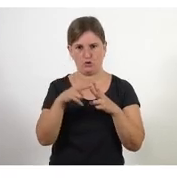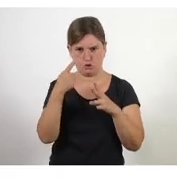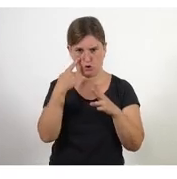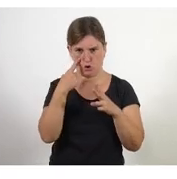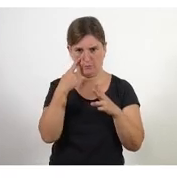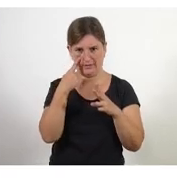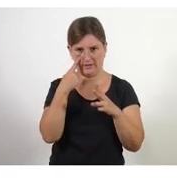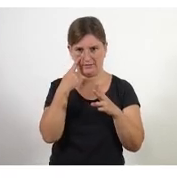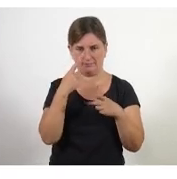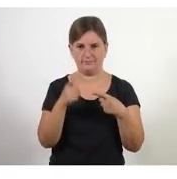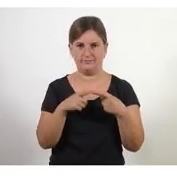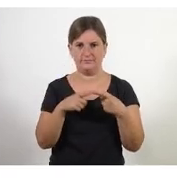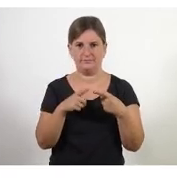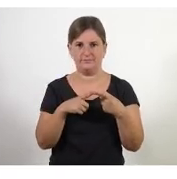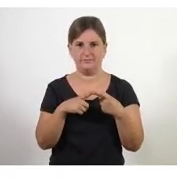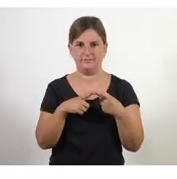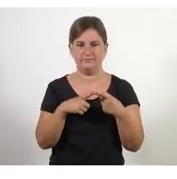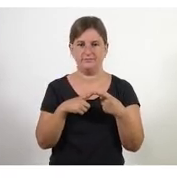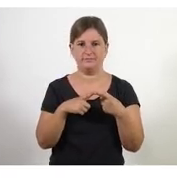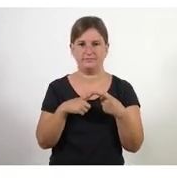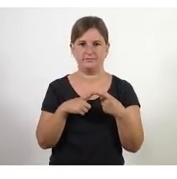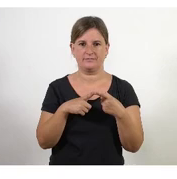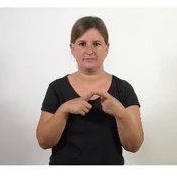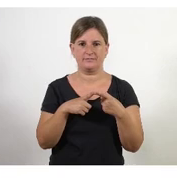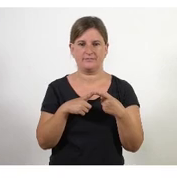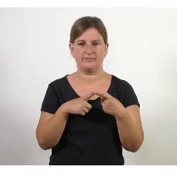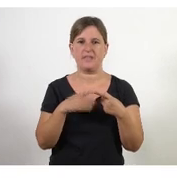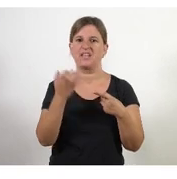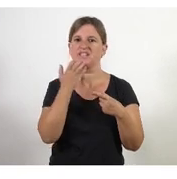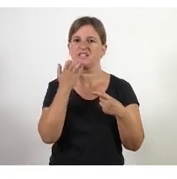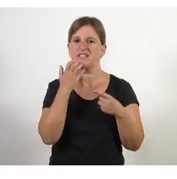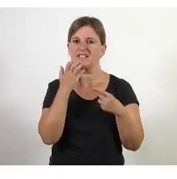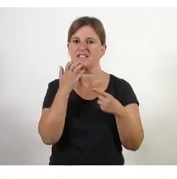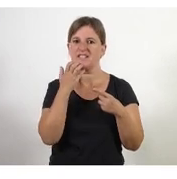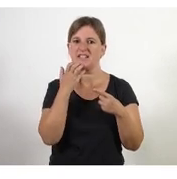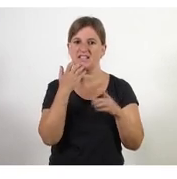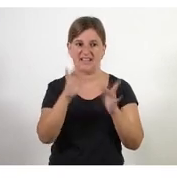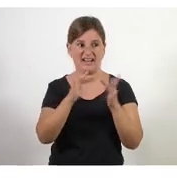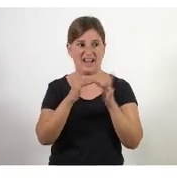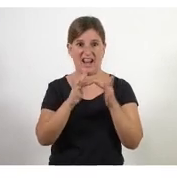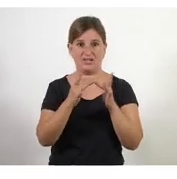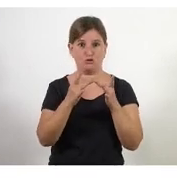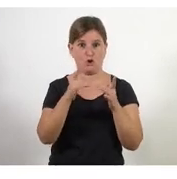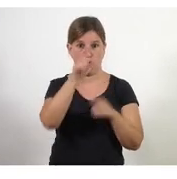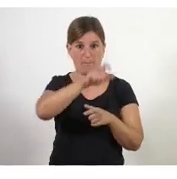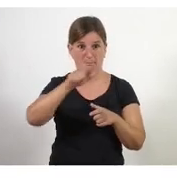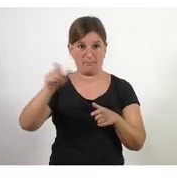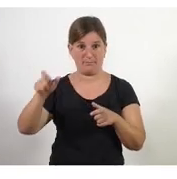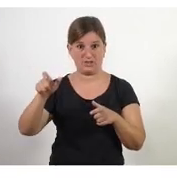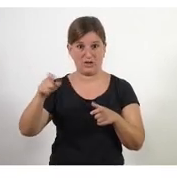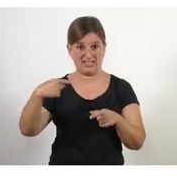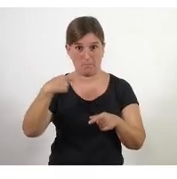primer que quan perds la relació amb les persones se refreda la